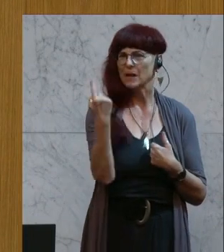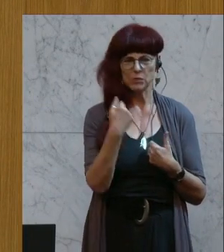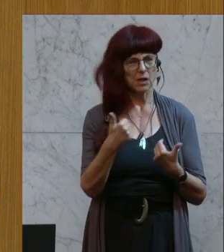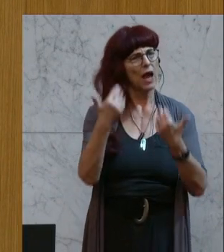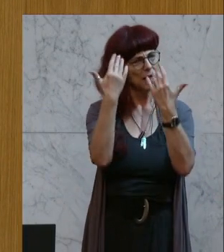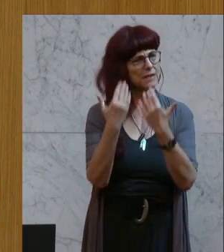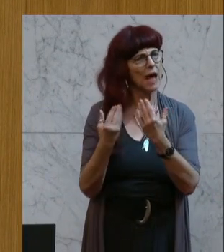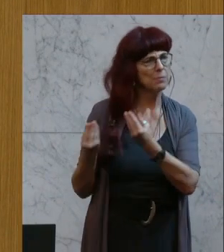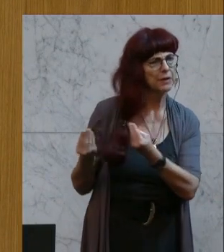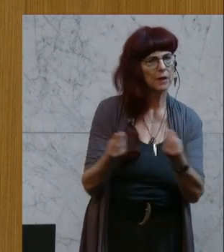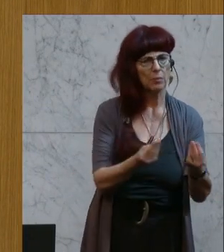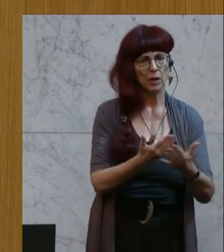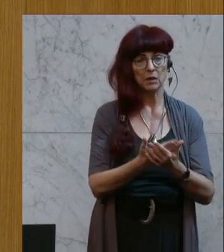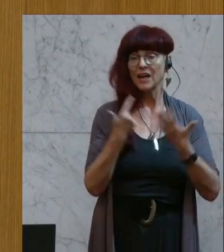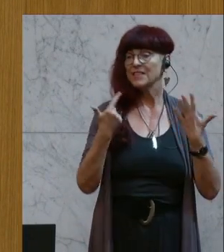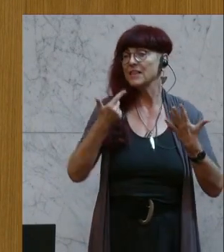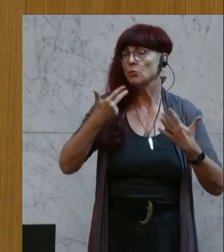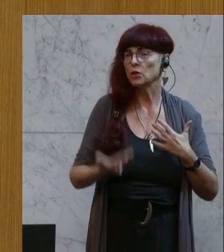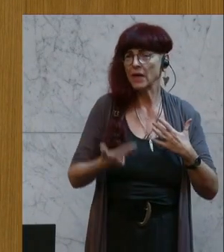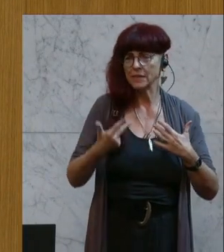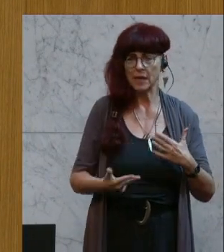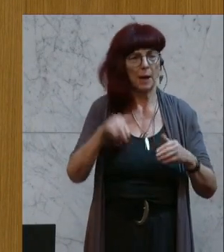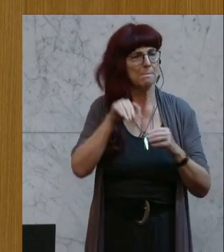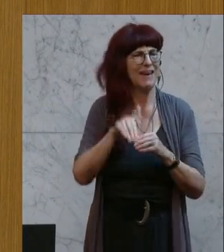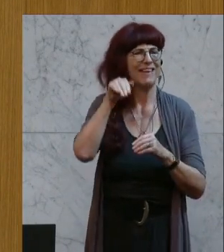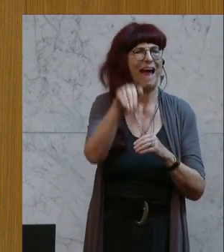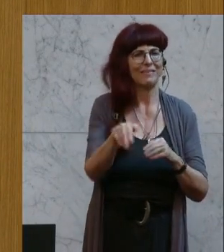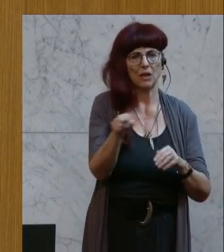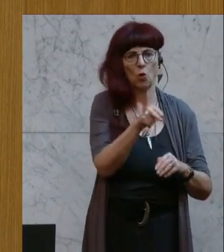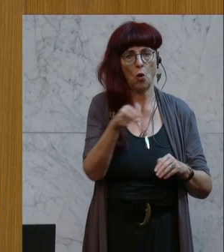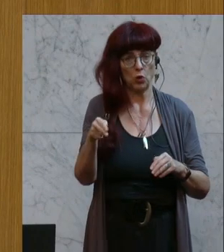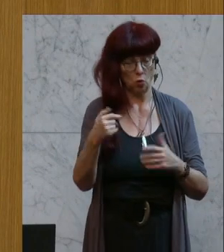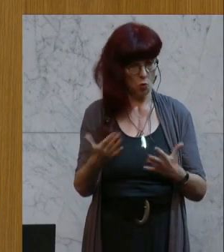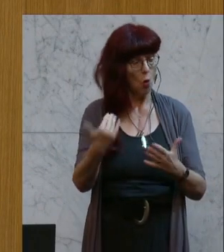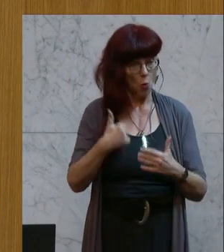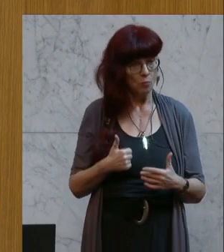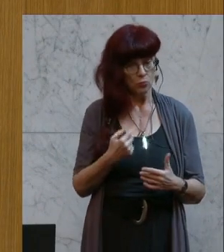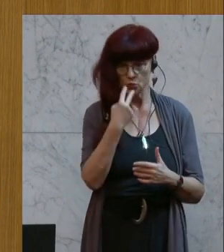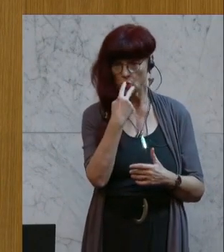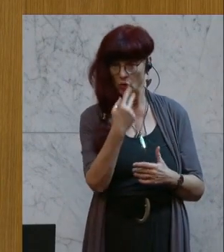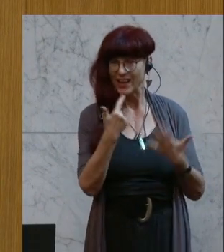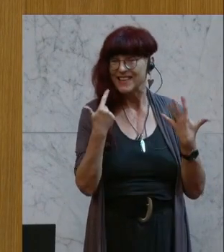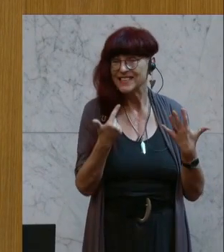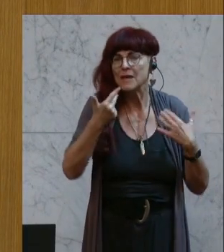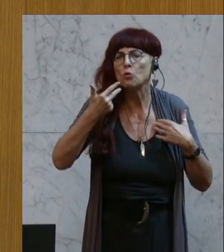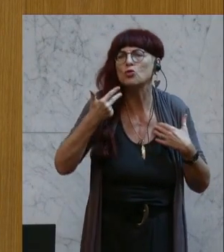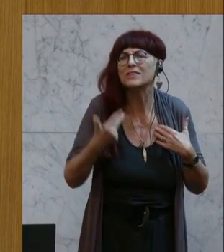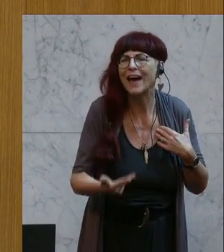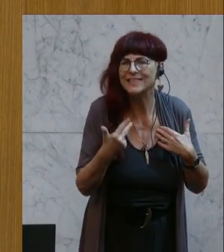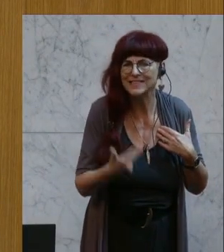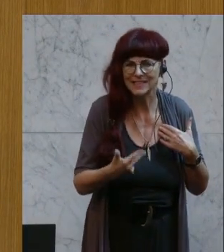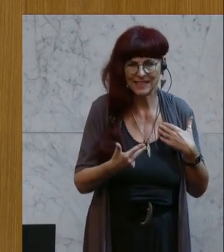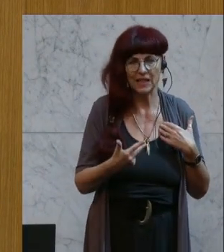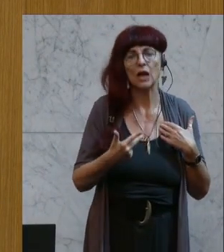mitgebracht. 37 Milliarden Euro. Das muss man sich voranschauen. Ich finde, das sind nämlich 37 mit